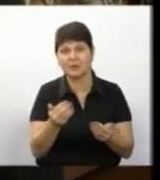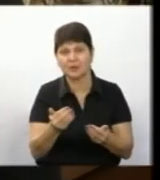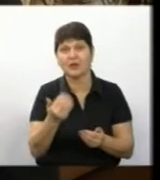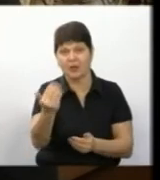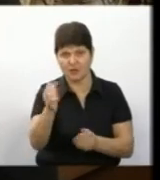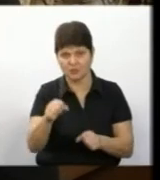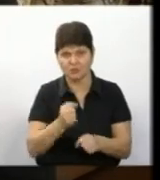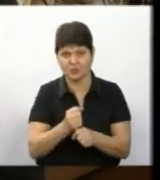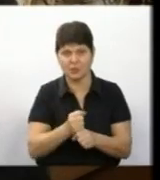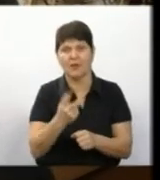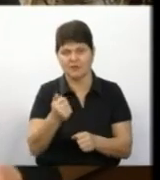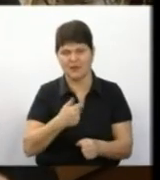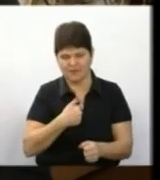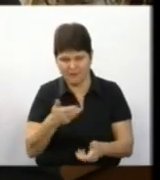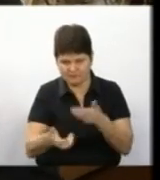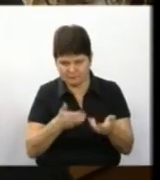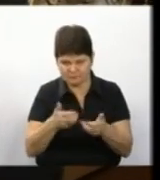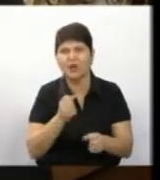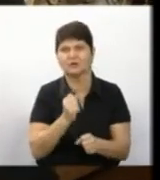розбирає і каже – так, я зроблю.